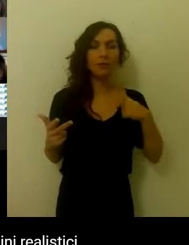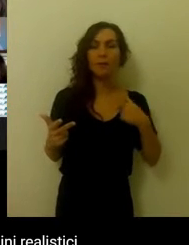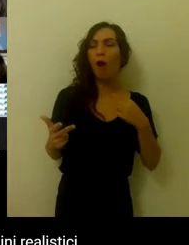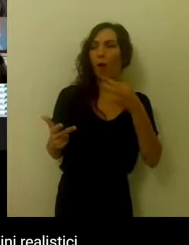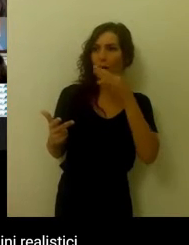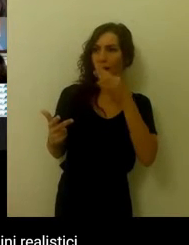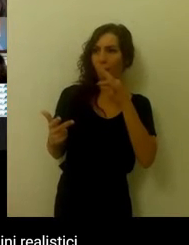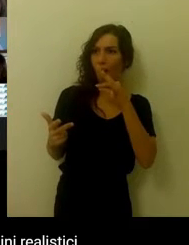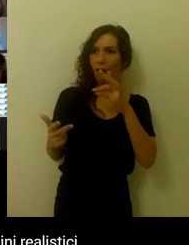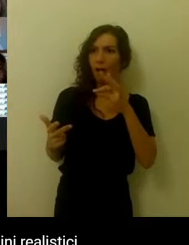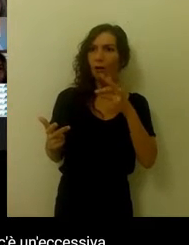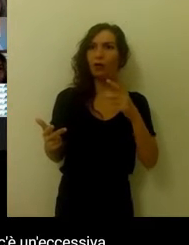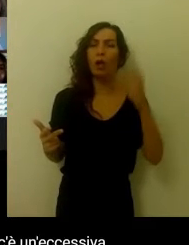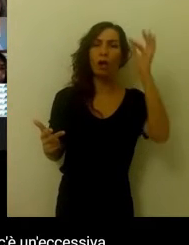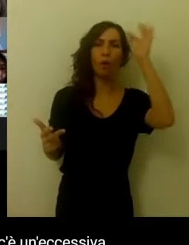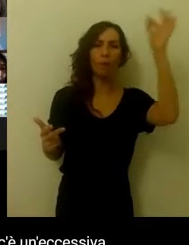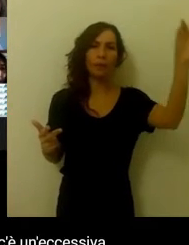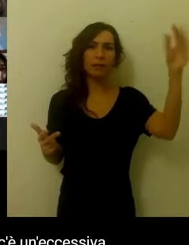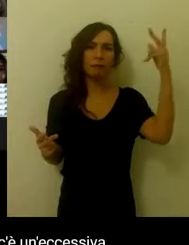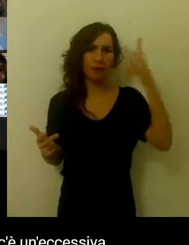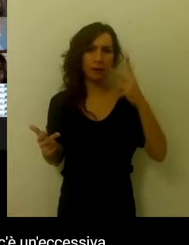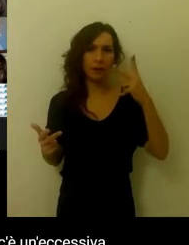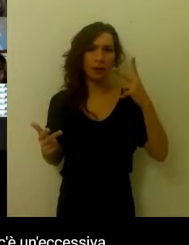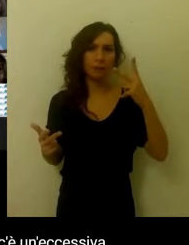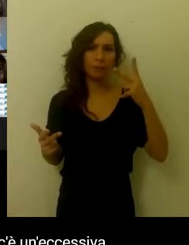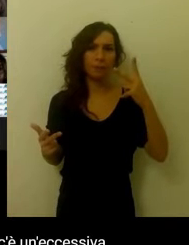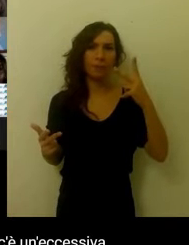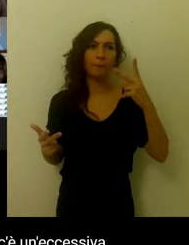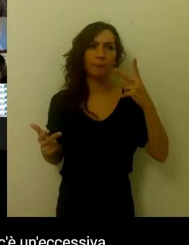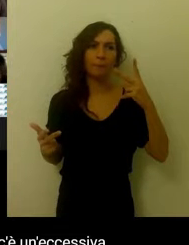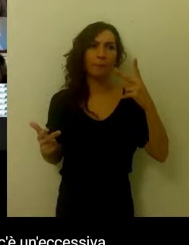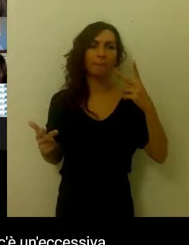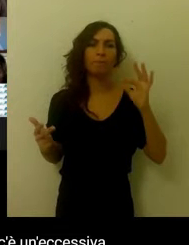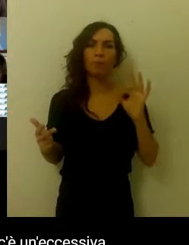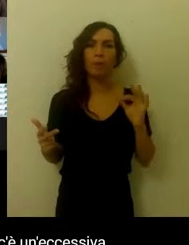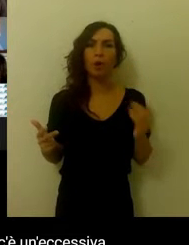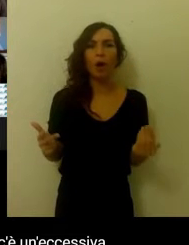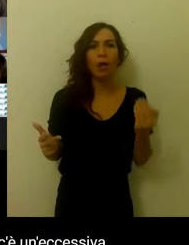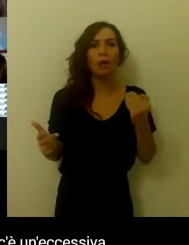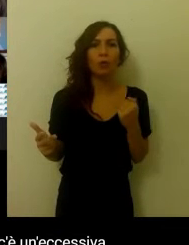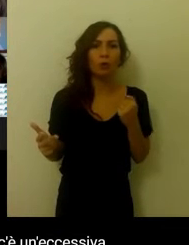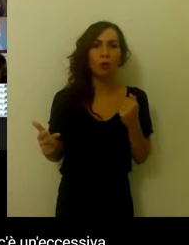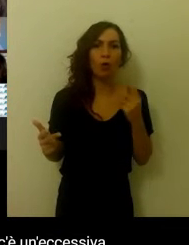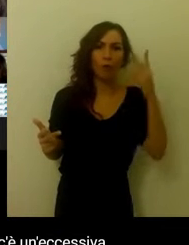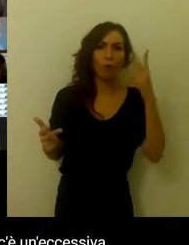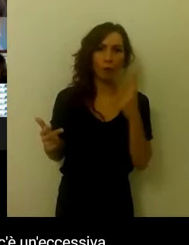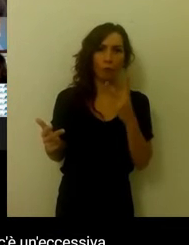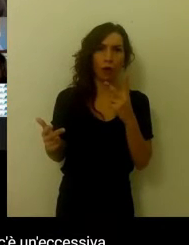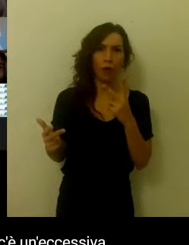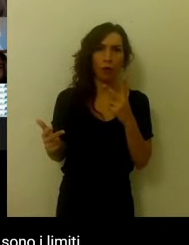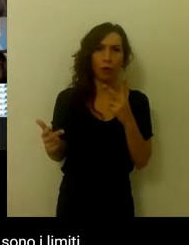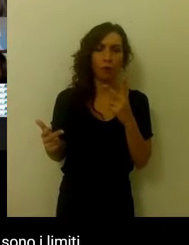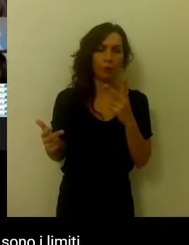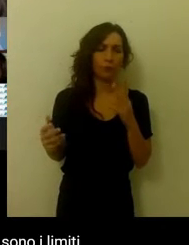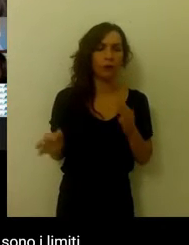ponendo anche obiettivi realistici e aiutandoli a valutarsi realisticamente. Quindi là dove c'è un